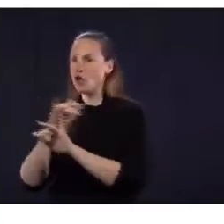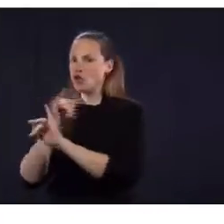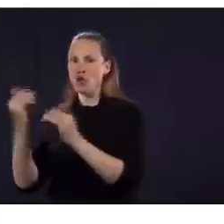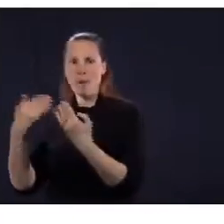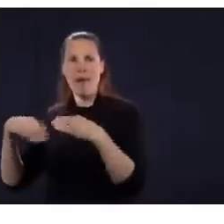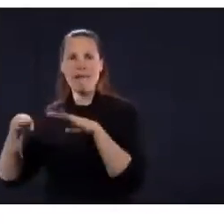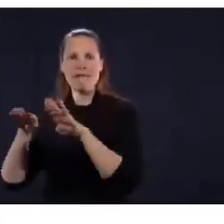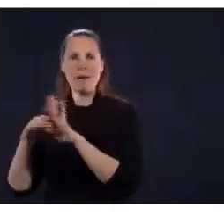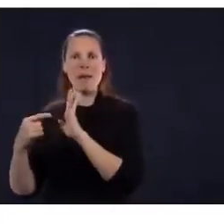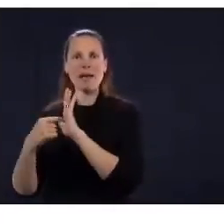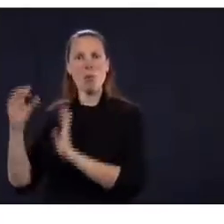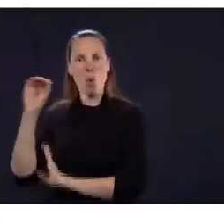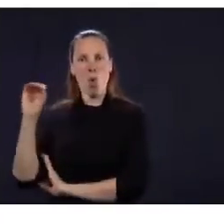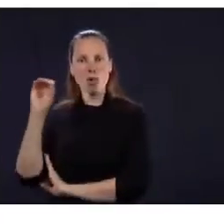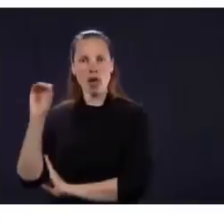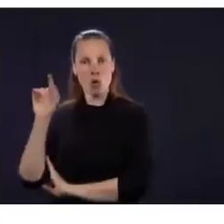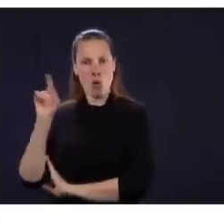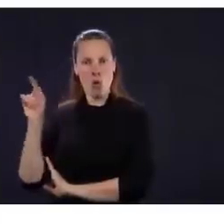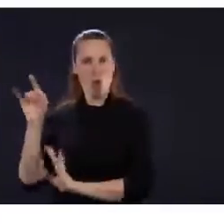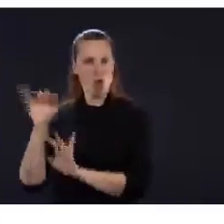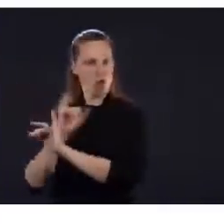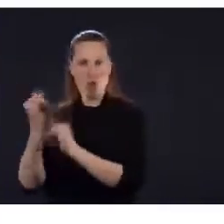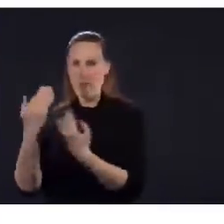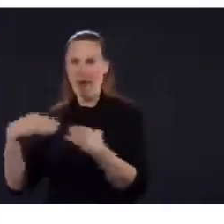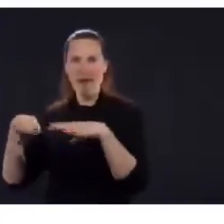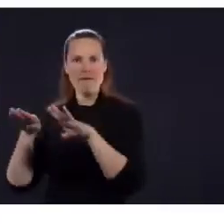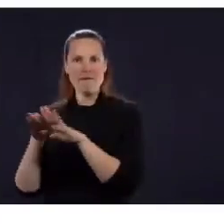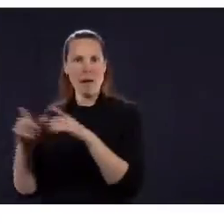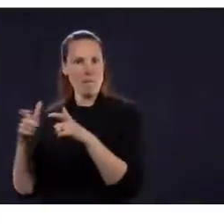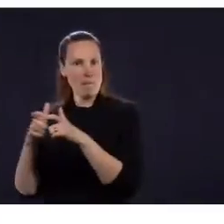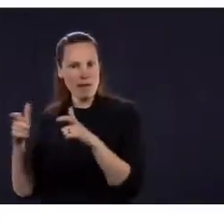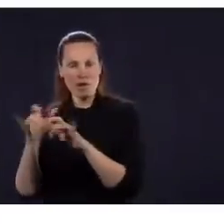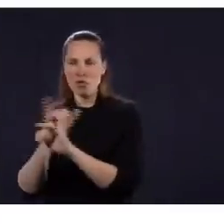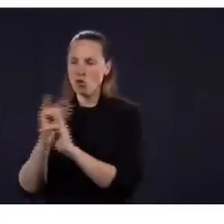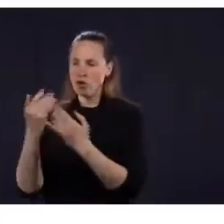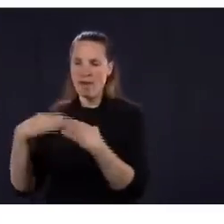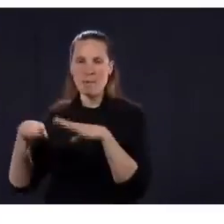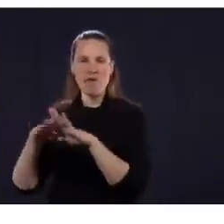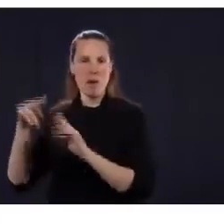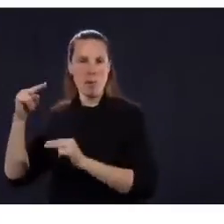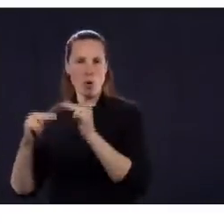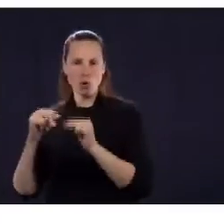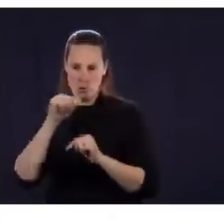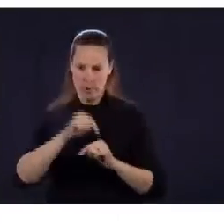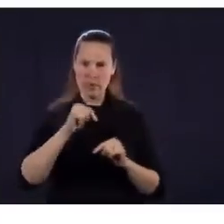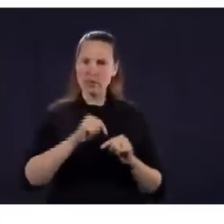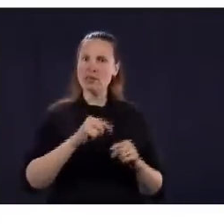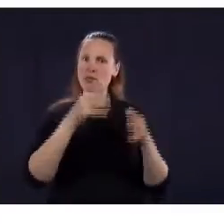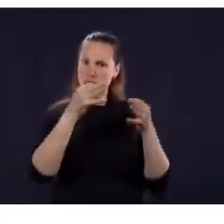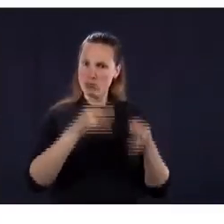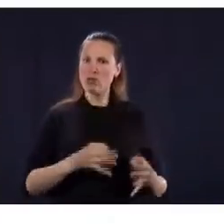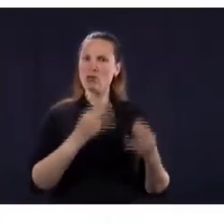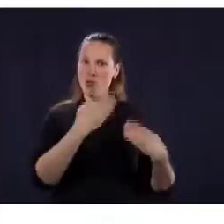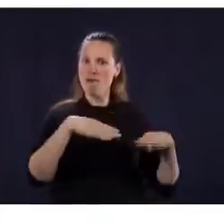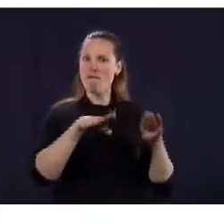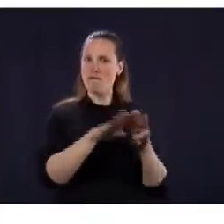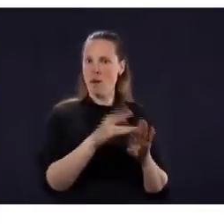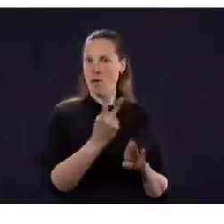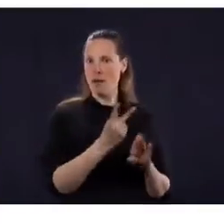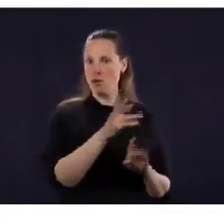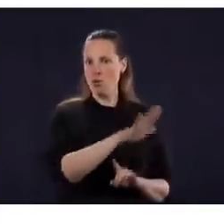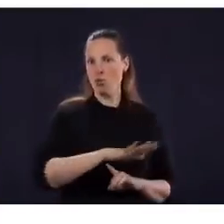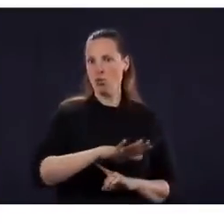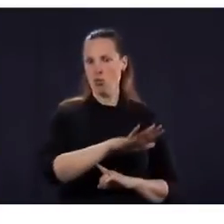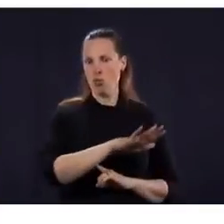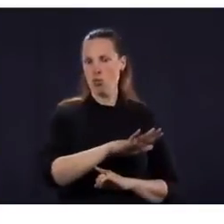de santé, sécurité au travail et la santé publique, je pense qu'on peut, en toute sécurité, réouvrir ces